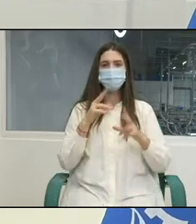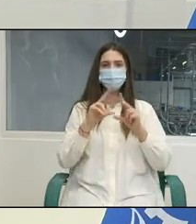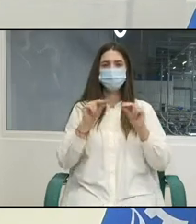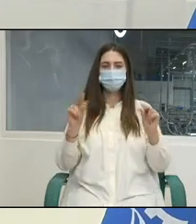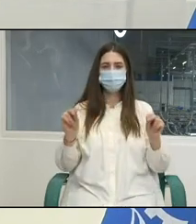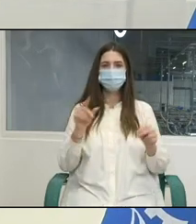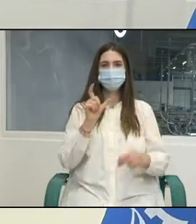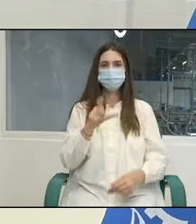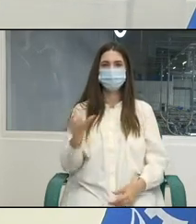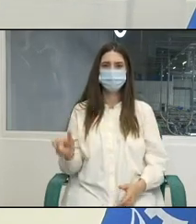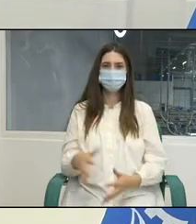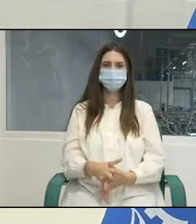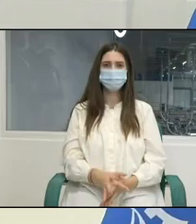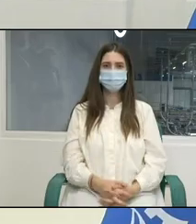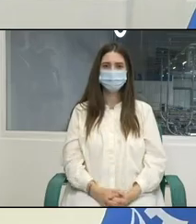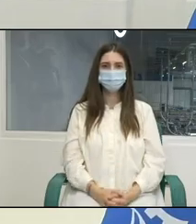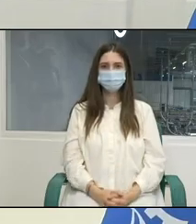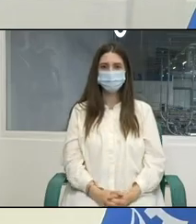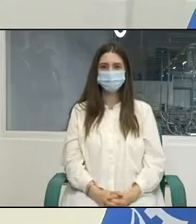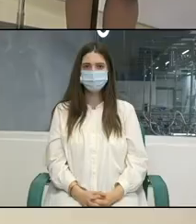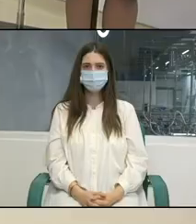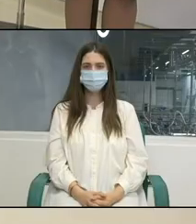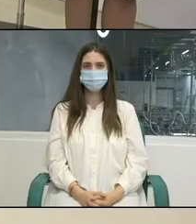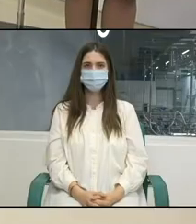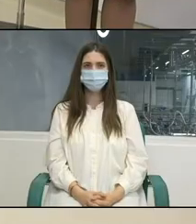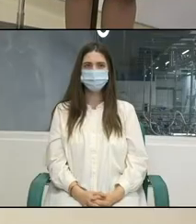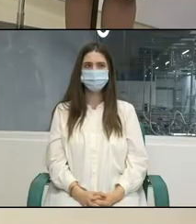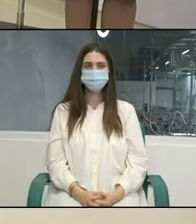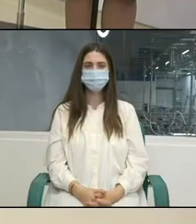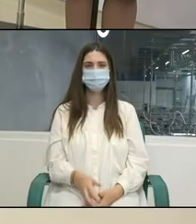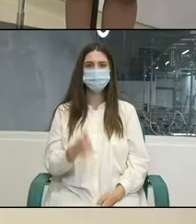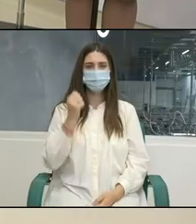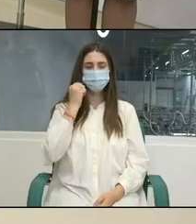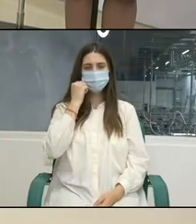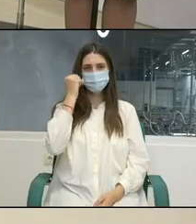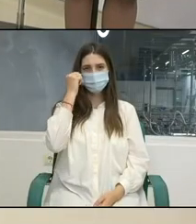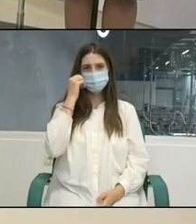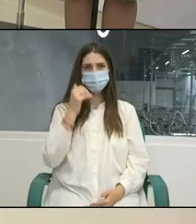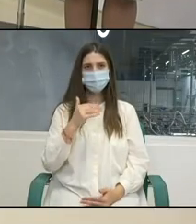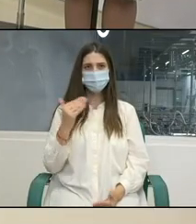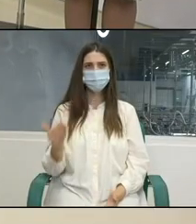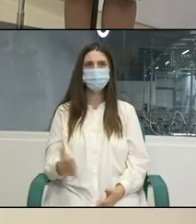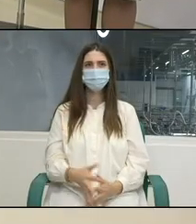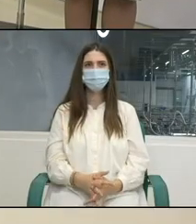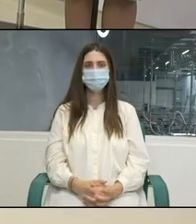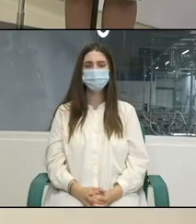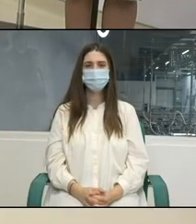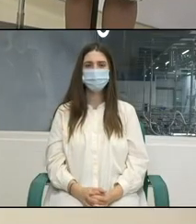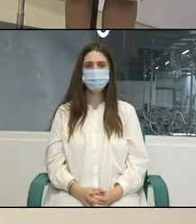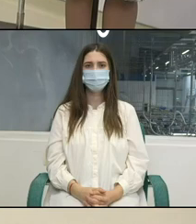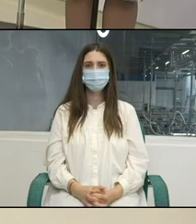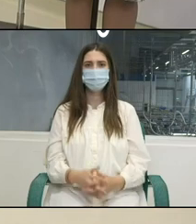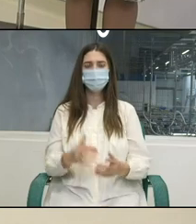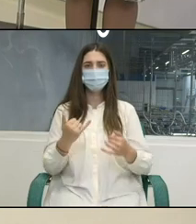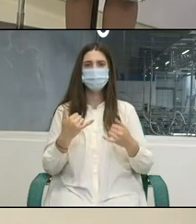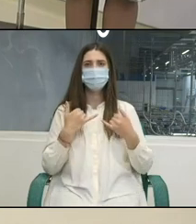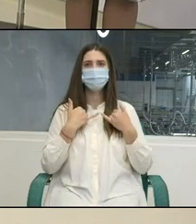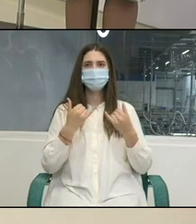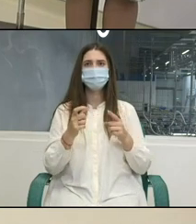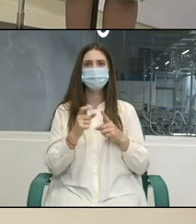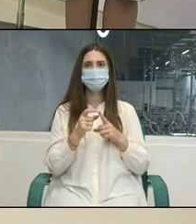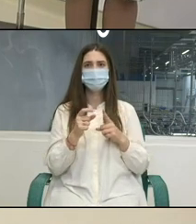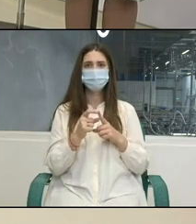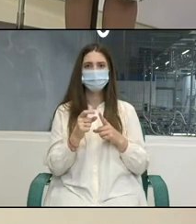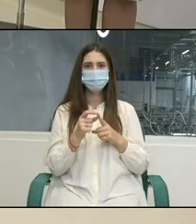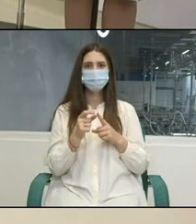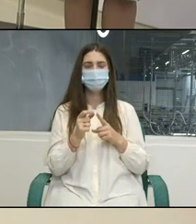realizarea noului program. Mulțumesc mult, domnule președinte, și acum am onoarea să ofer cuvântul pentru